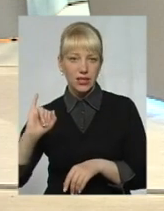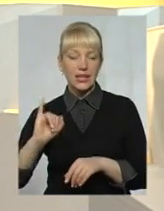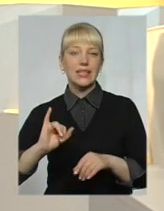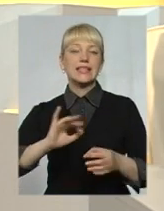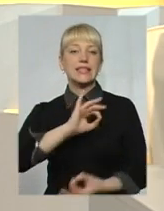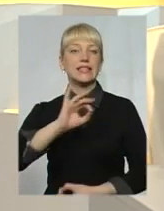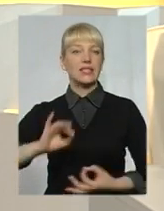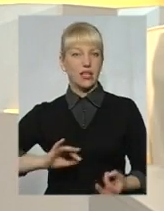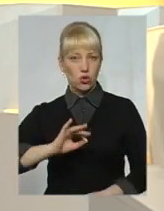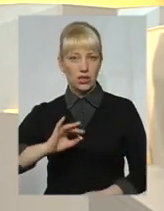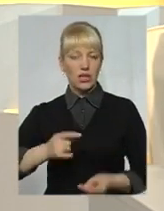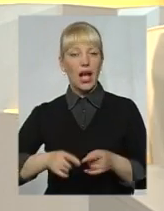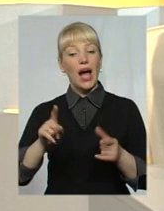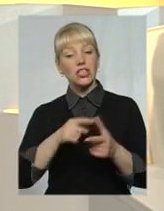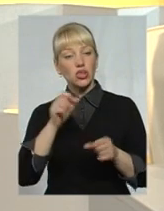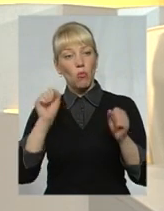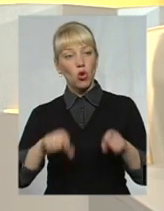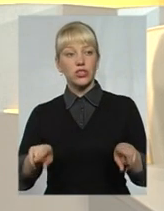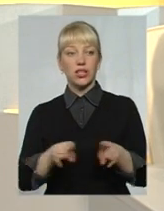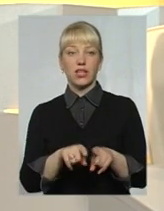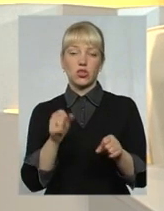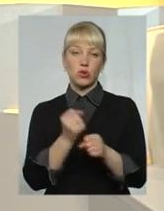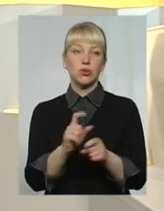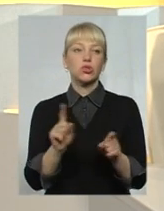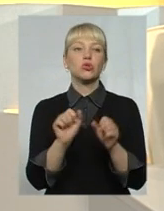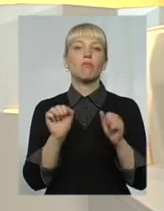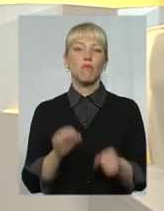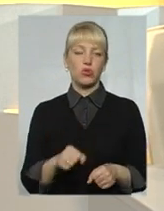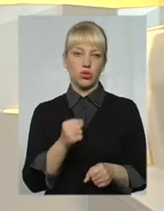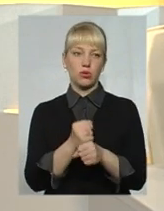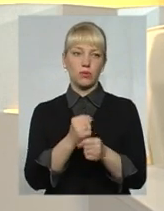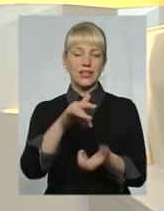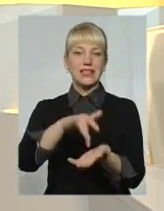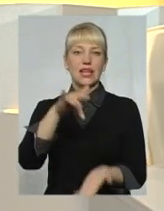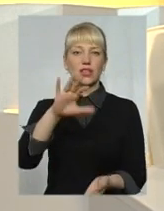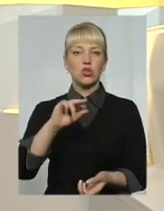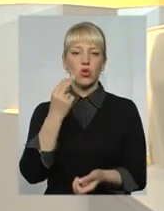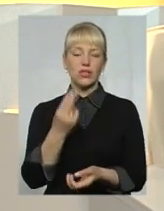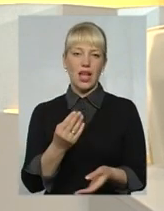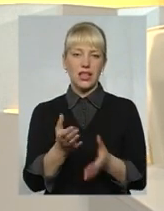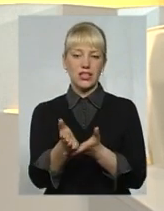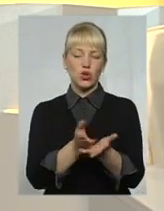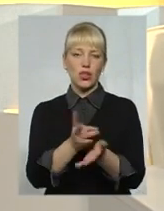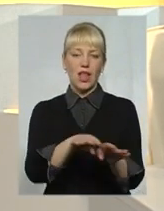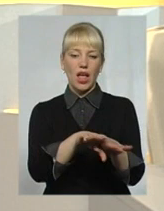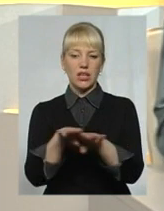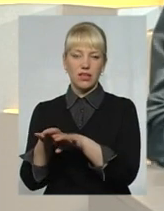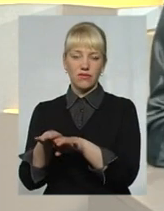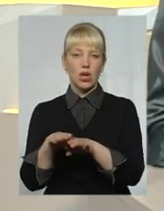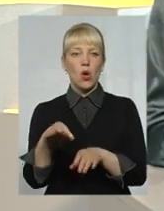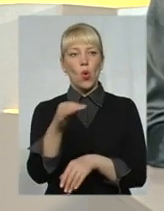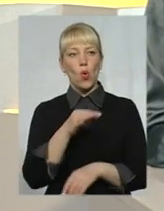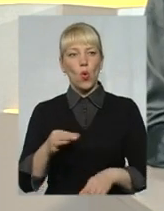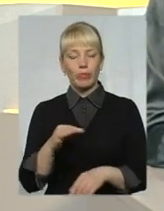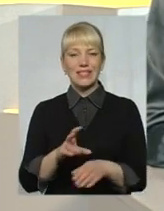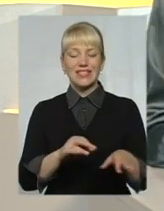А чи можна зробити так, чи що може зробити Центр соціальних служб на рівні області, на рівні районів, на рівні